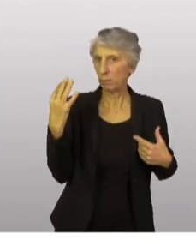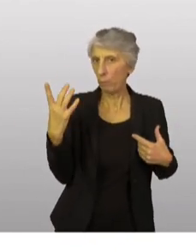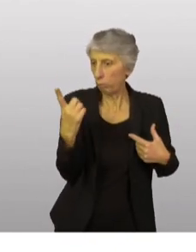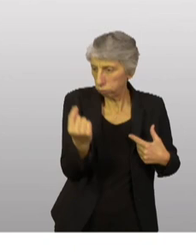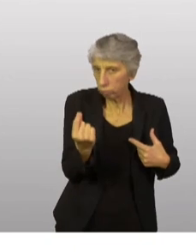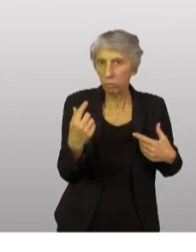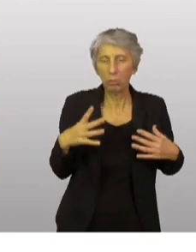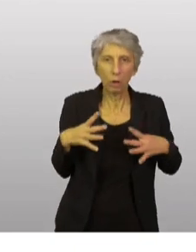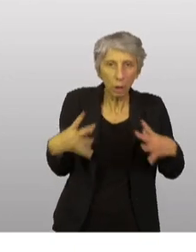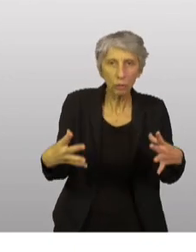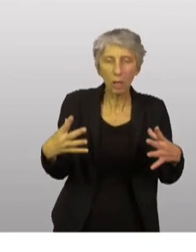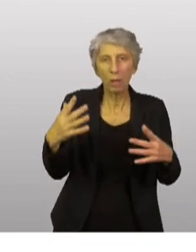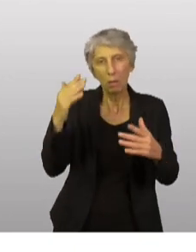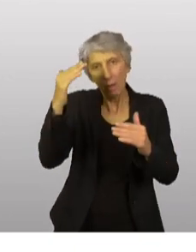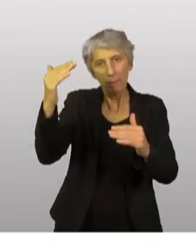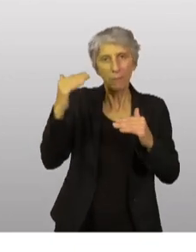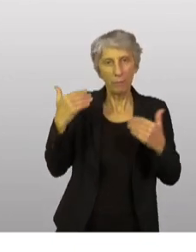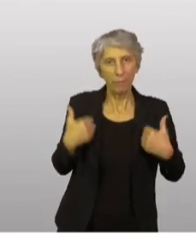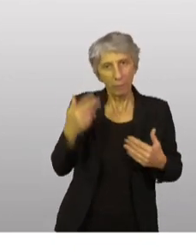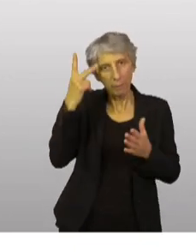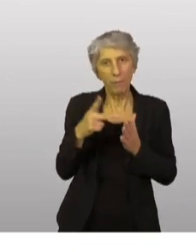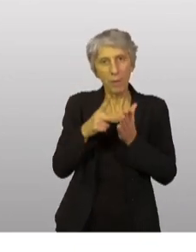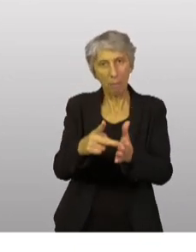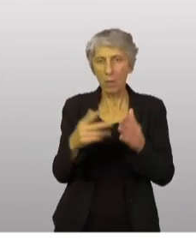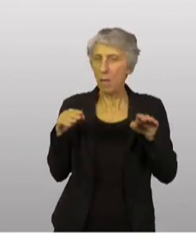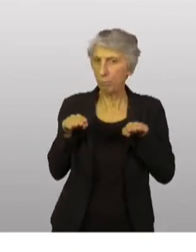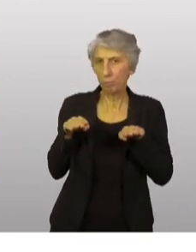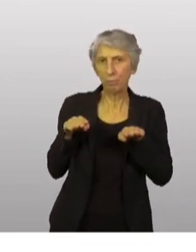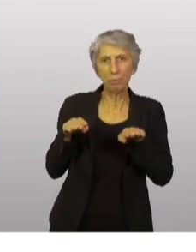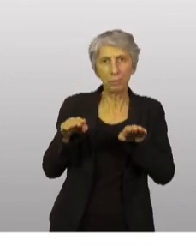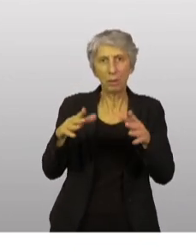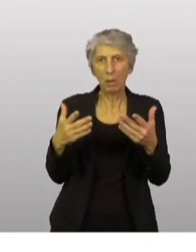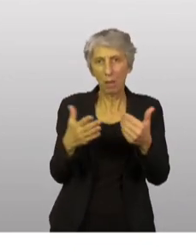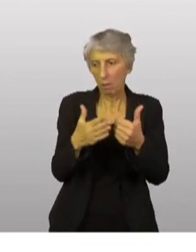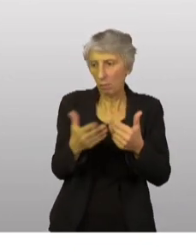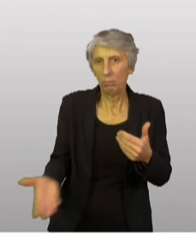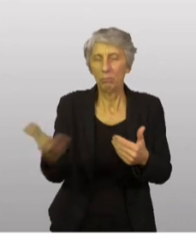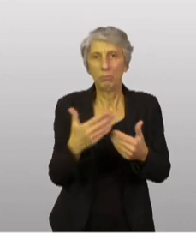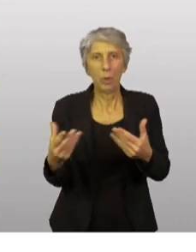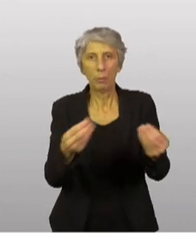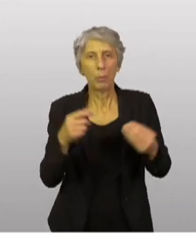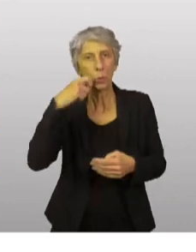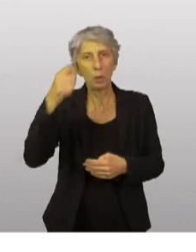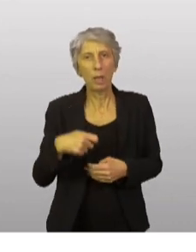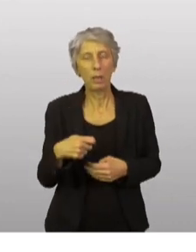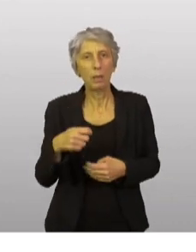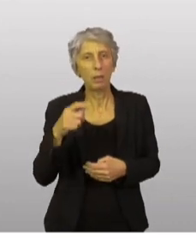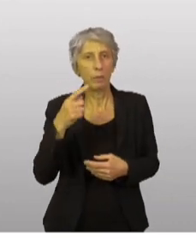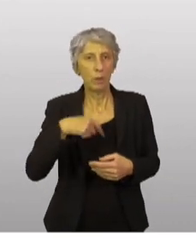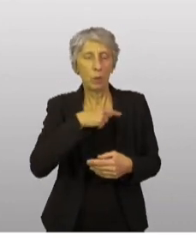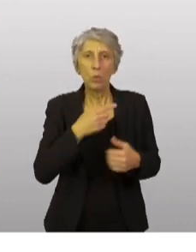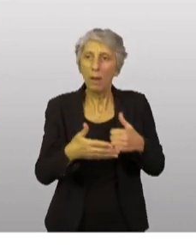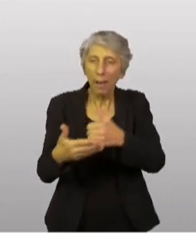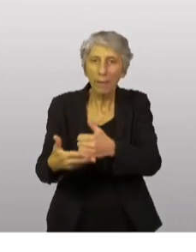fiable et constant aux côtés de l'Ukraine, aux côtés du peuple ukrainien aussi, parce qu'en aidant l'Ukraine à se défendre,